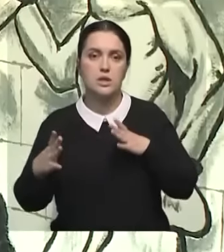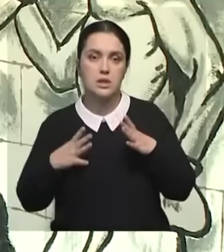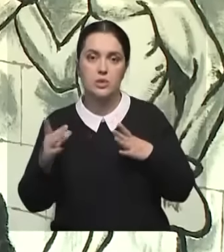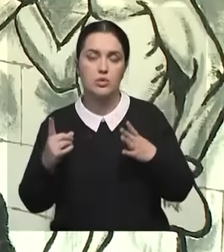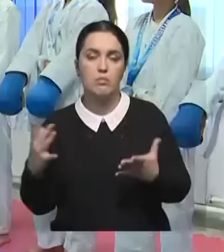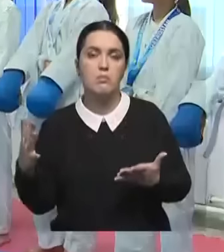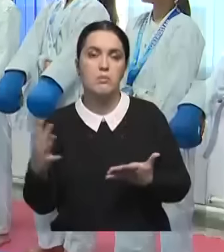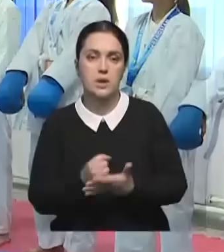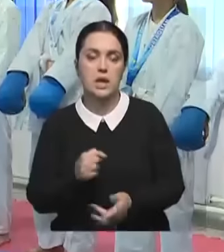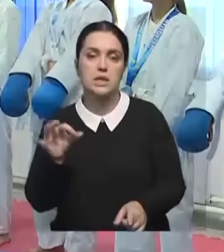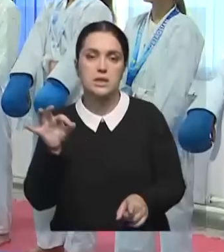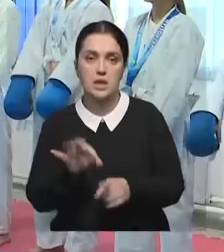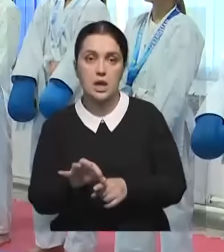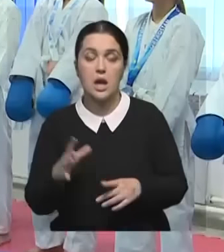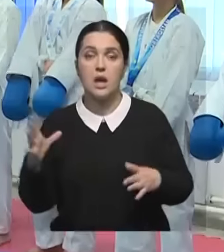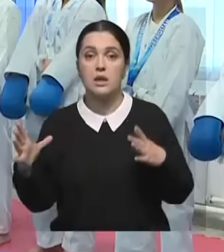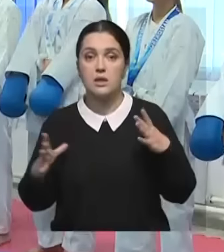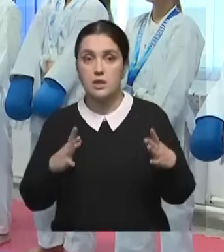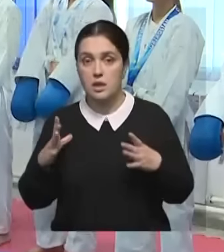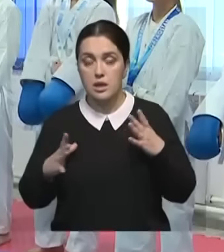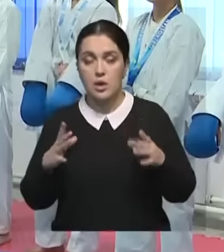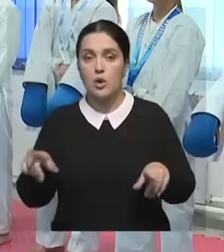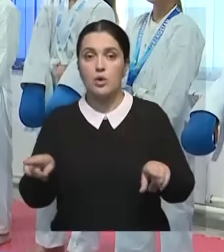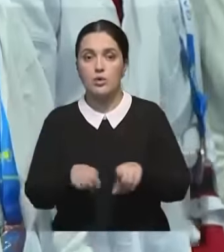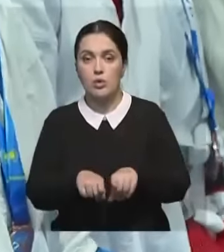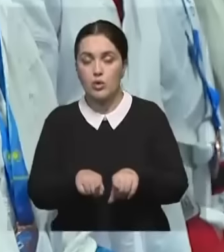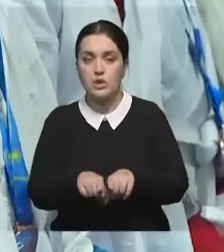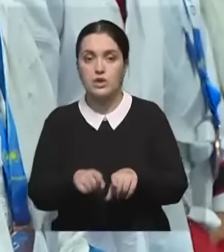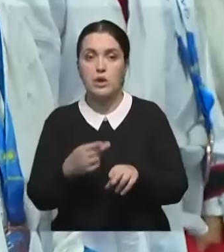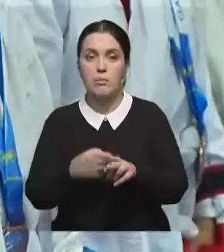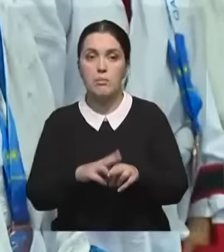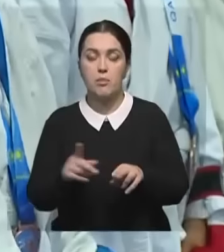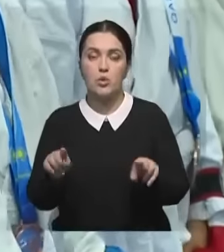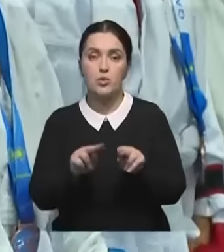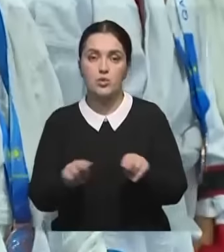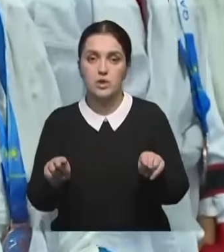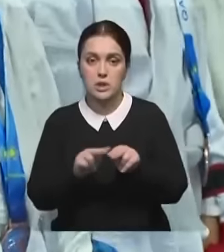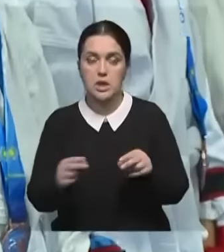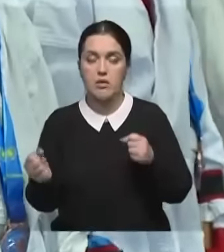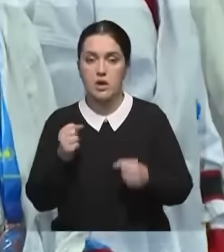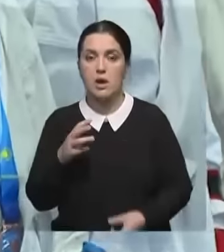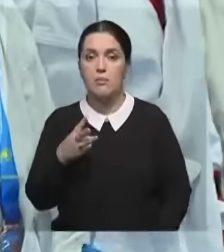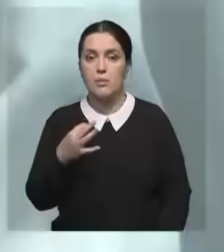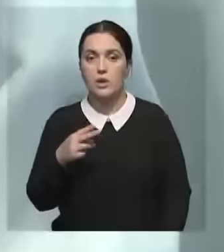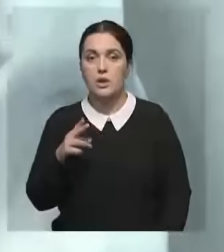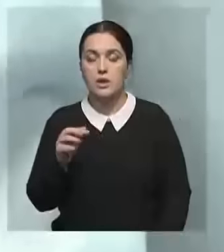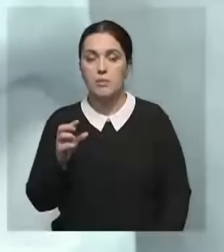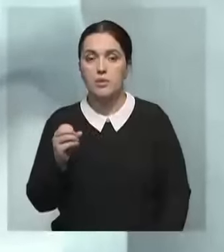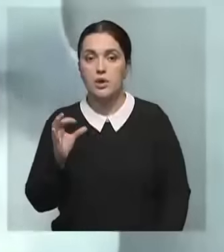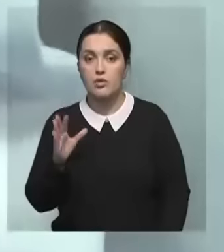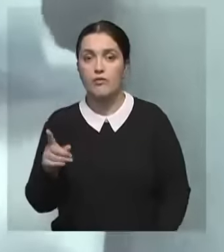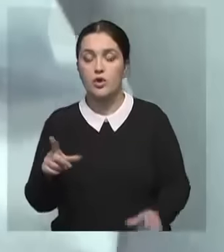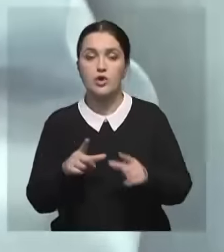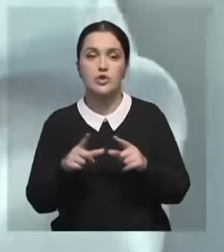достичь этой цели. Тренирует Бегзата и других будущих чемпионов местный учитель физкультуры Серик Молдабеков. При школьной